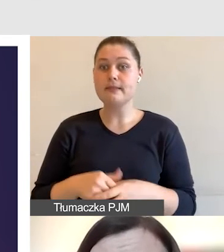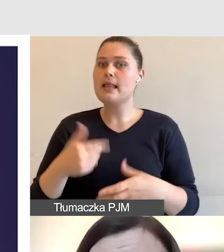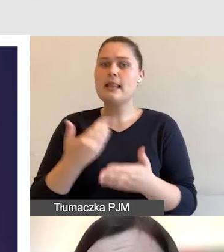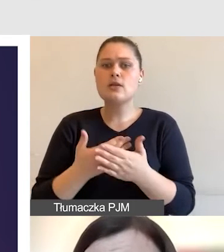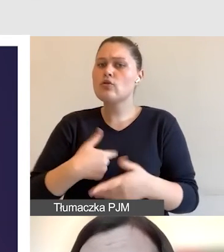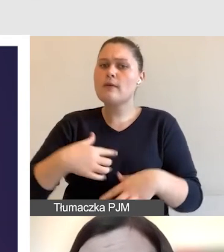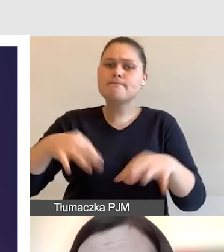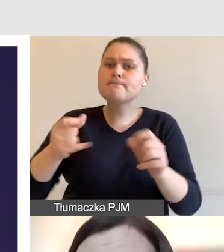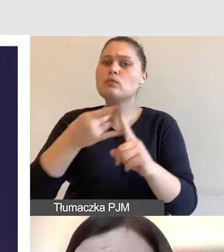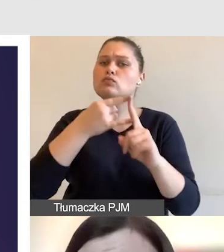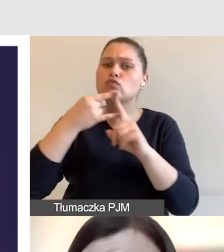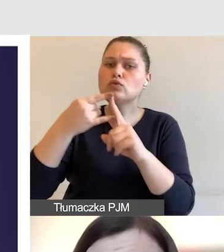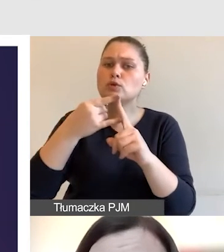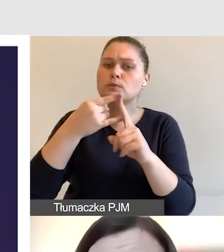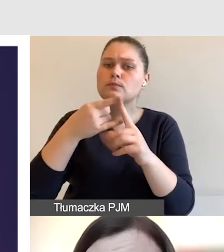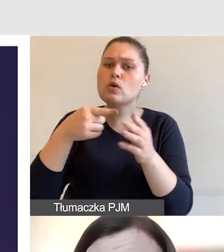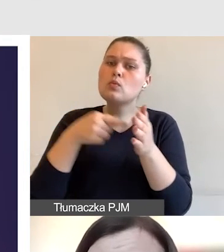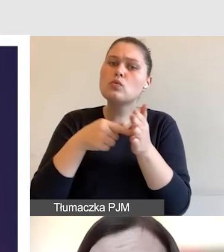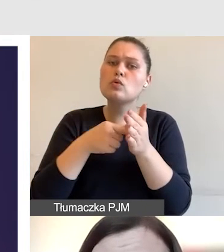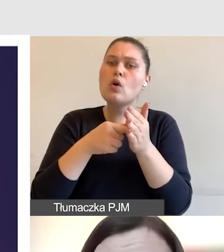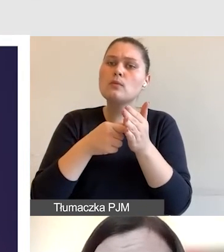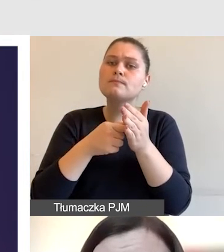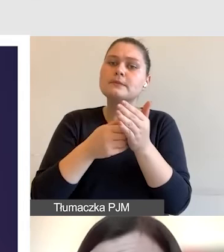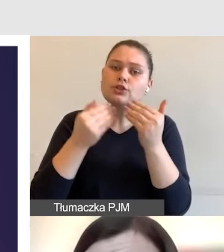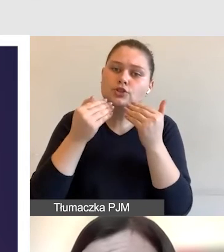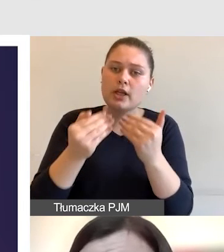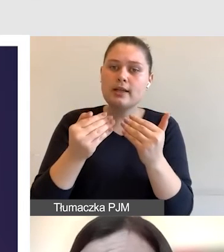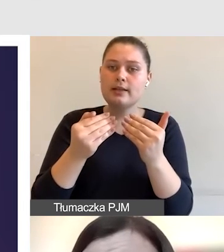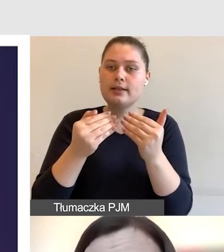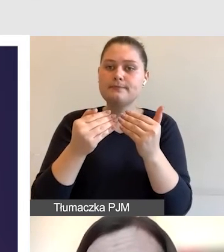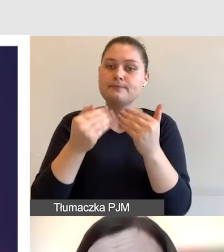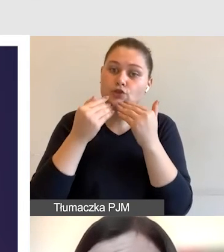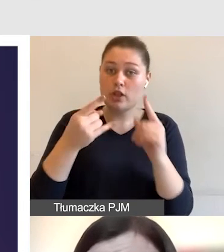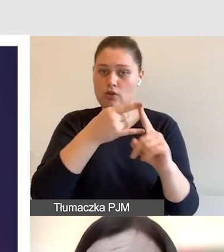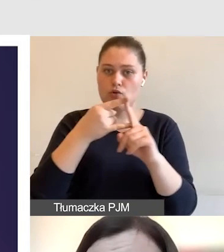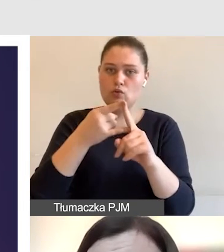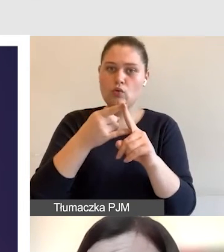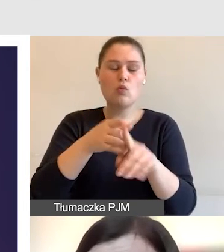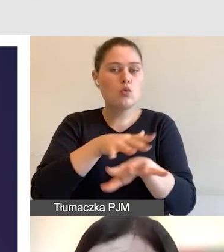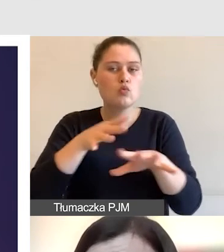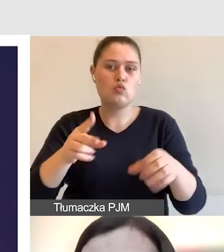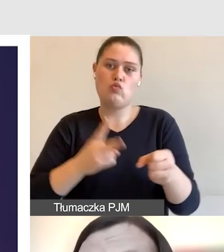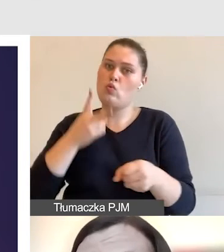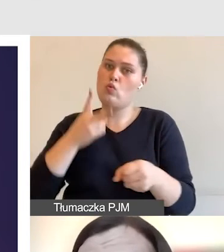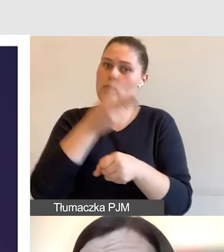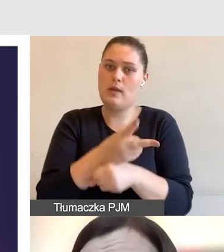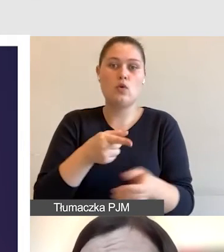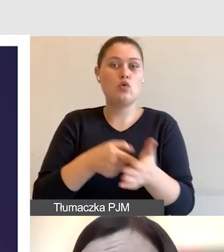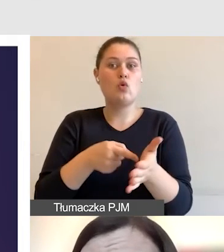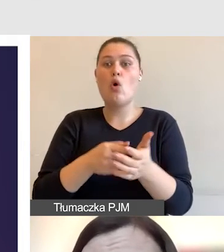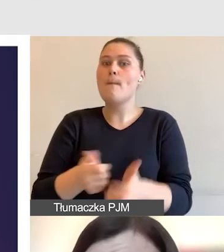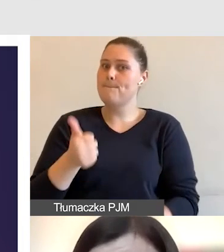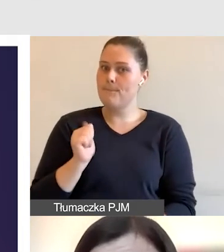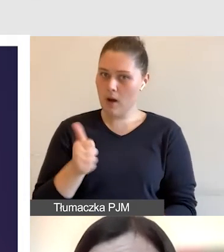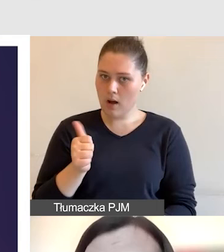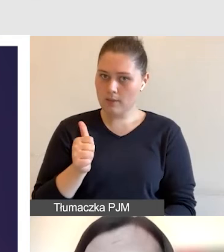pozwala mi on na najwięcej usług profesjonalnych, z których mogę skorzystać. Ale zanim